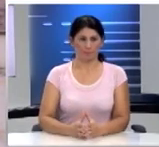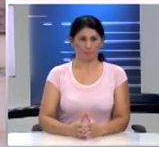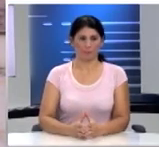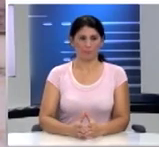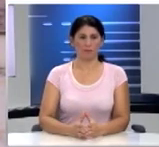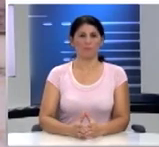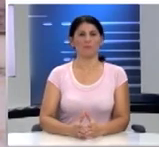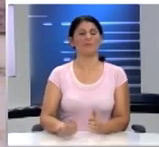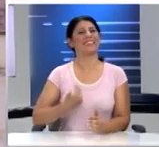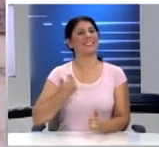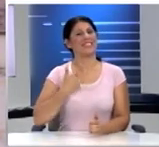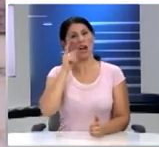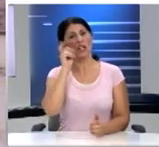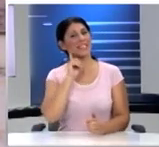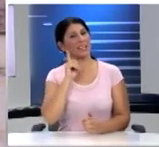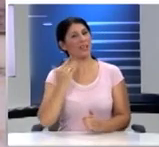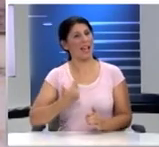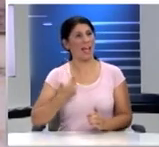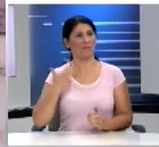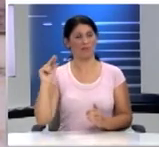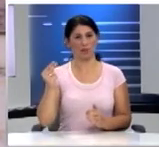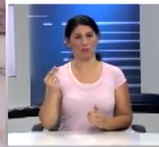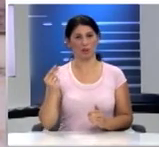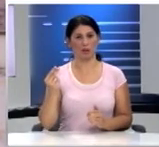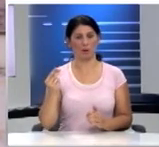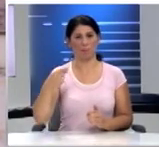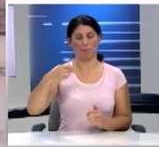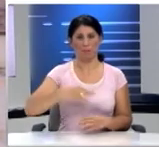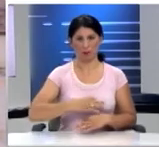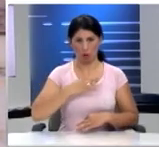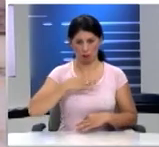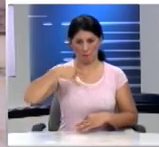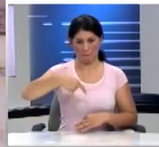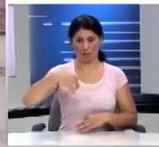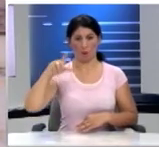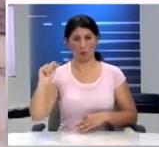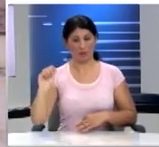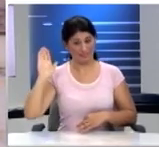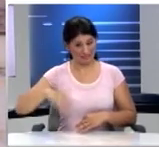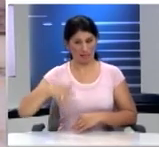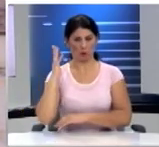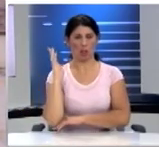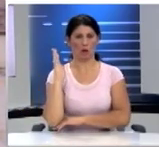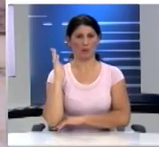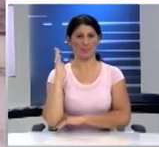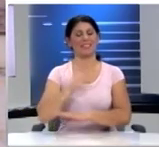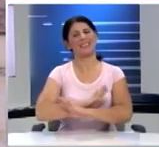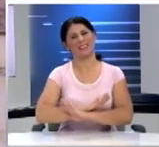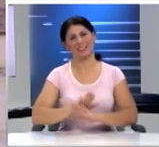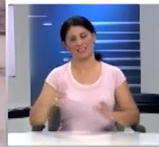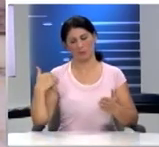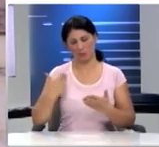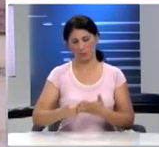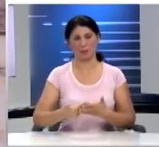νέες και νέοι έφηβοι βουλευτές με τον κύριο Πέτρο Αποστολάκη που ήταν ο τελευταίος αγορητής στο τέλος